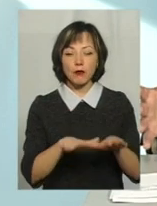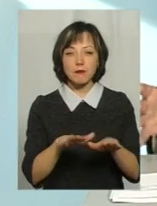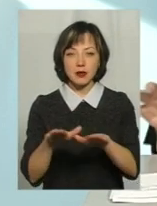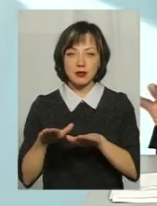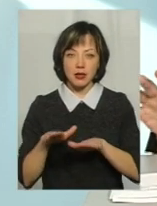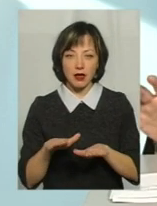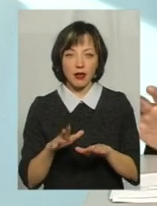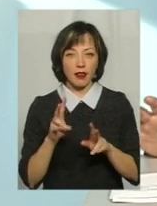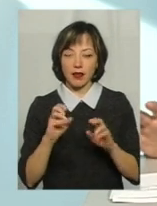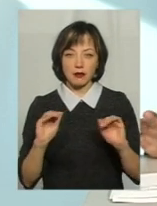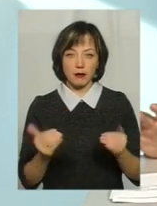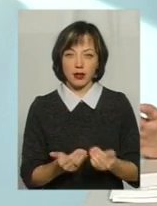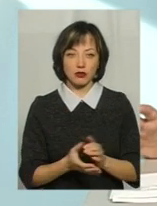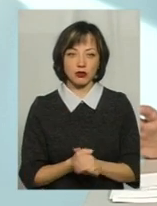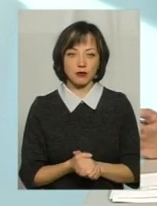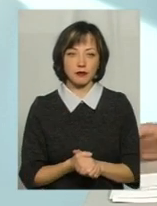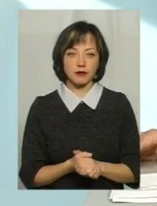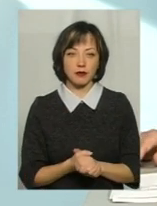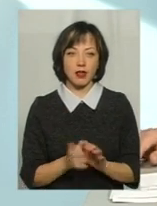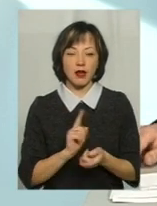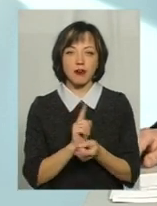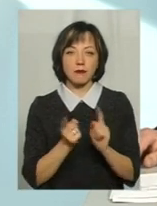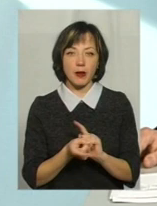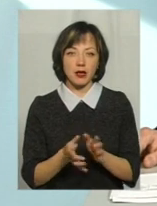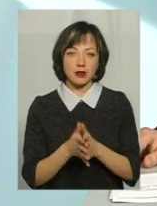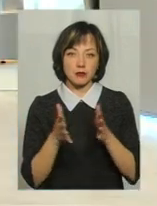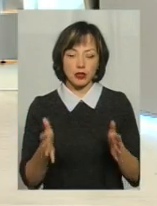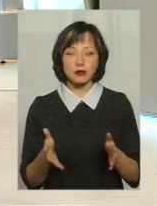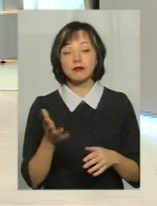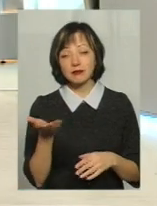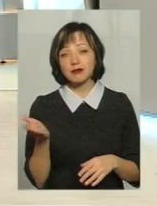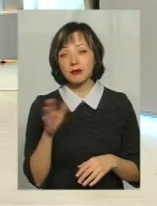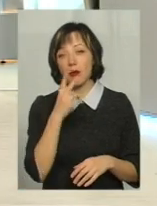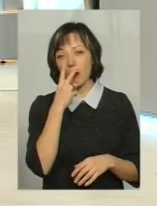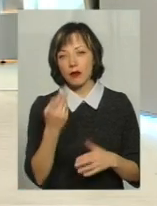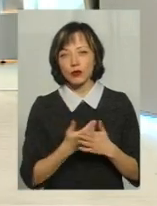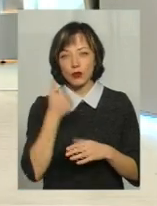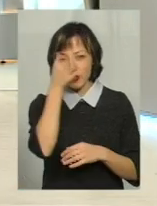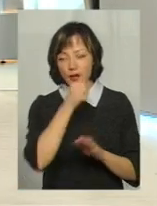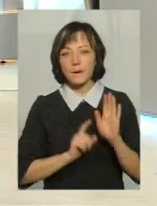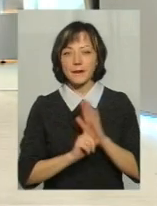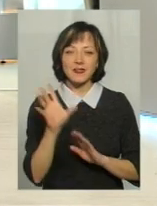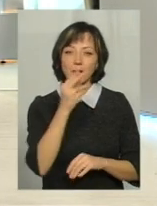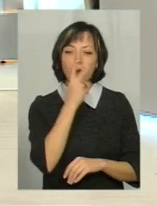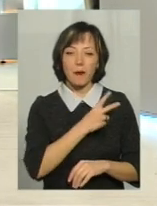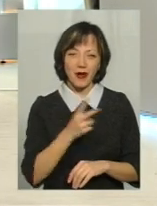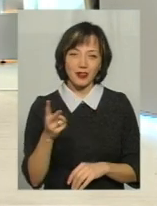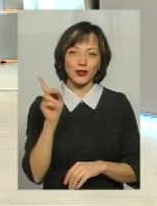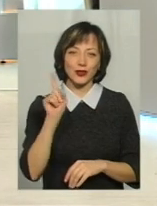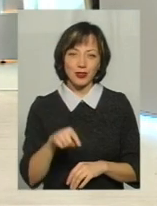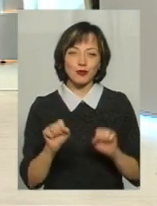не зменшилася, навпаки збільшилася. Ну що ж, побачимо, Новий рік прийде, ми все побачимо, і тоді,